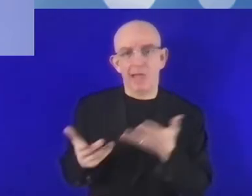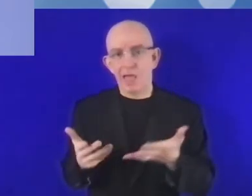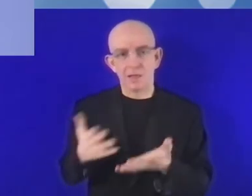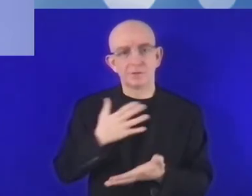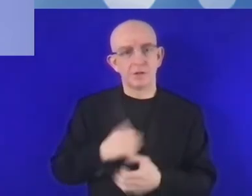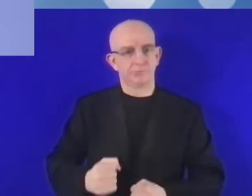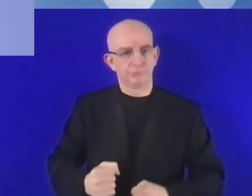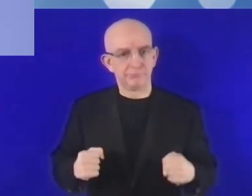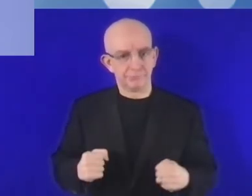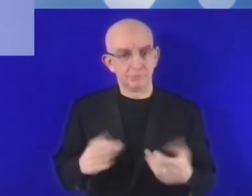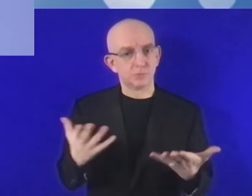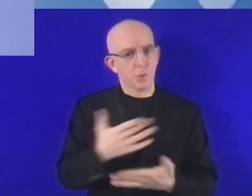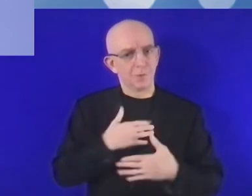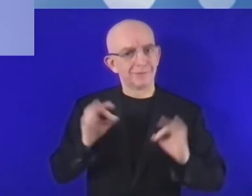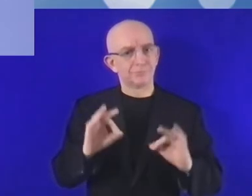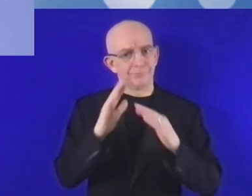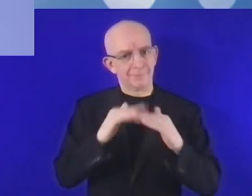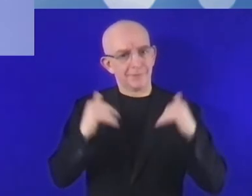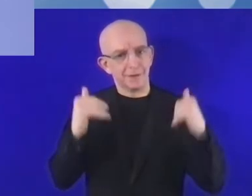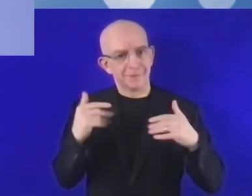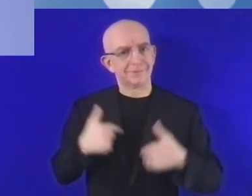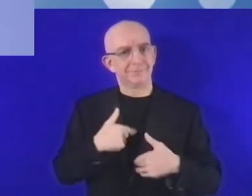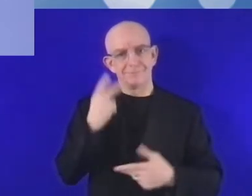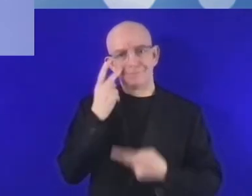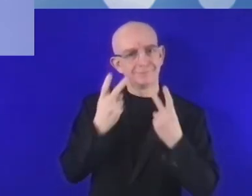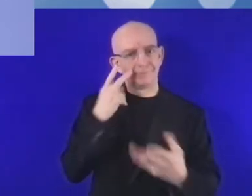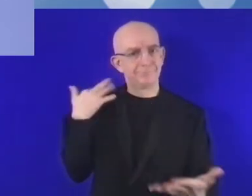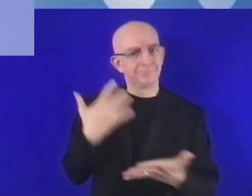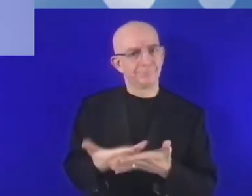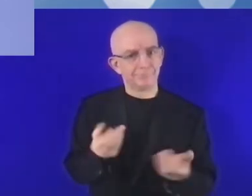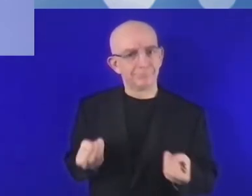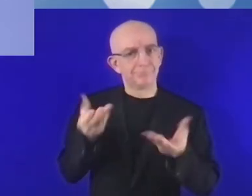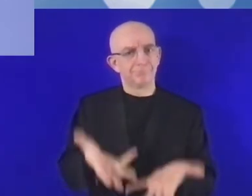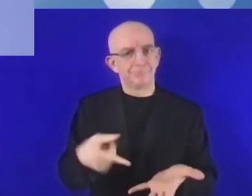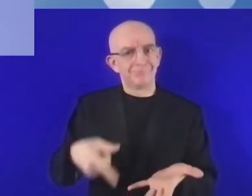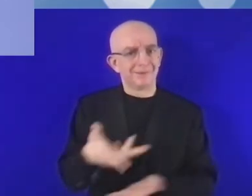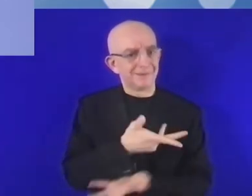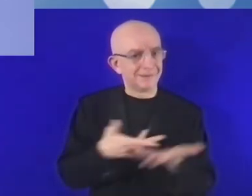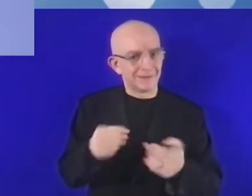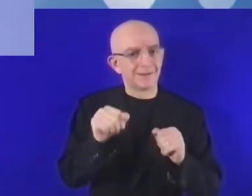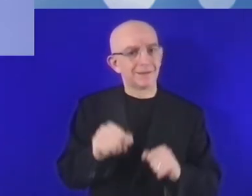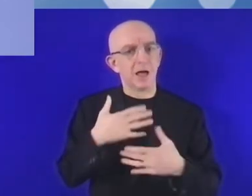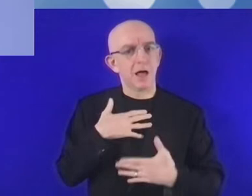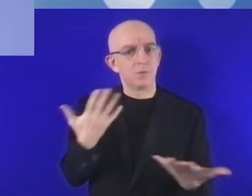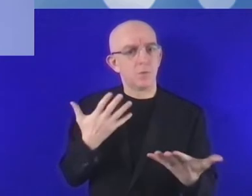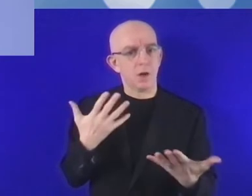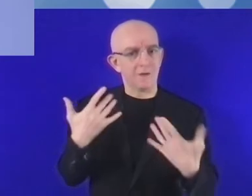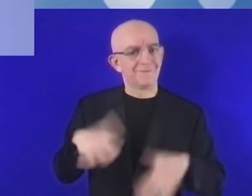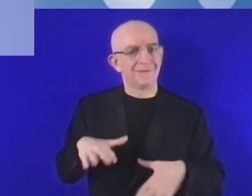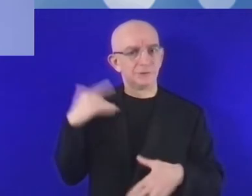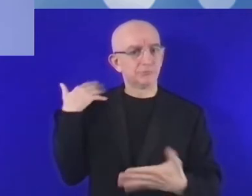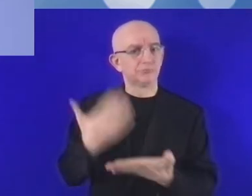niepewność ograniczyć. Dlatego bardzo się cieszę, że mogę uczestniczyć w tej debacie i mogę reprezentować